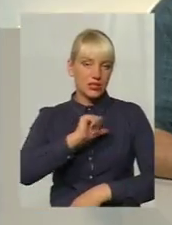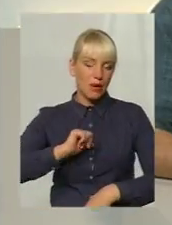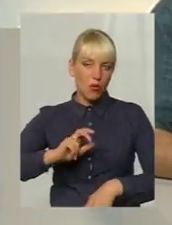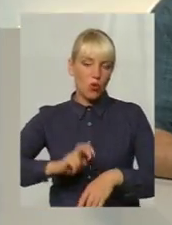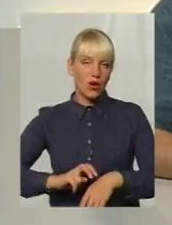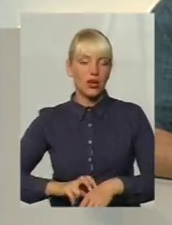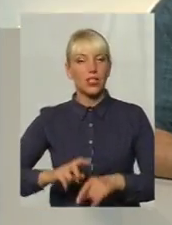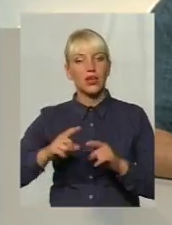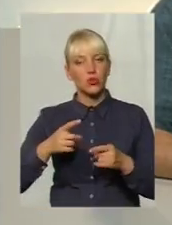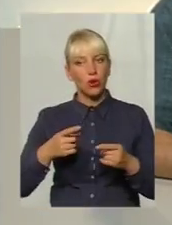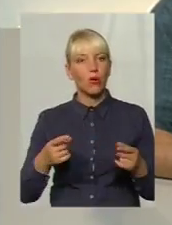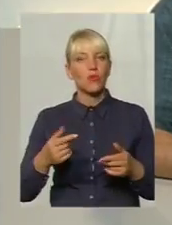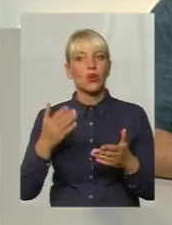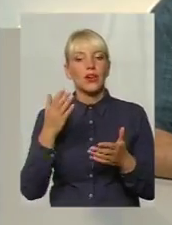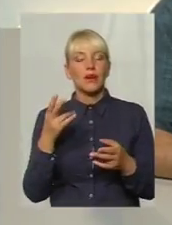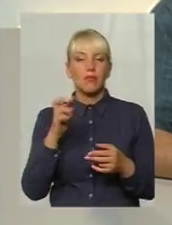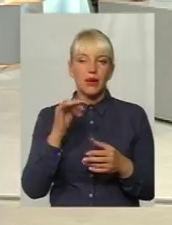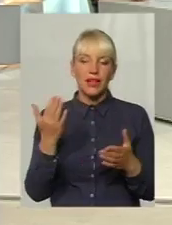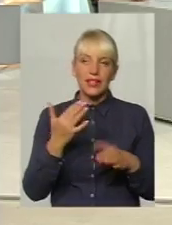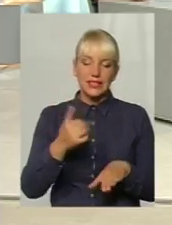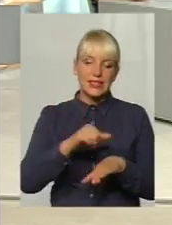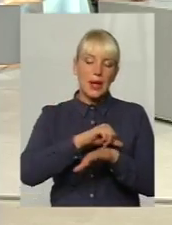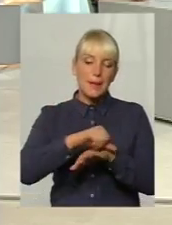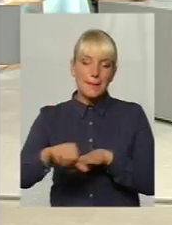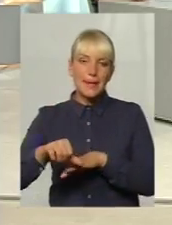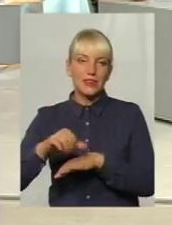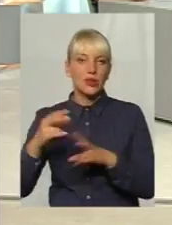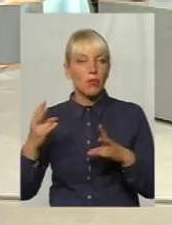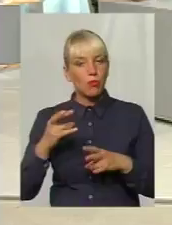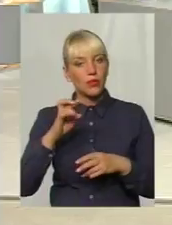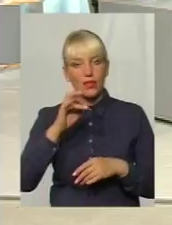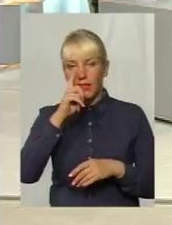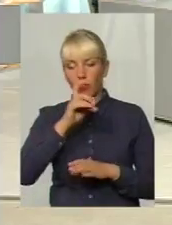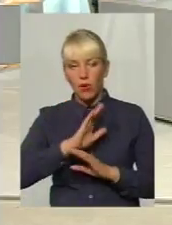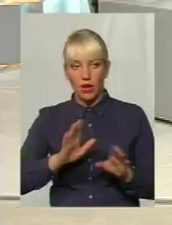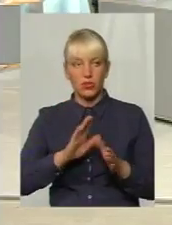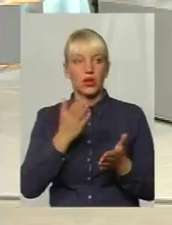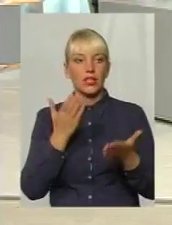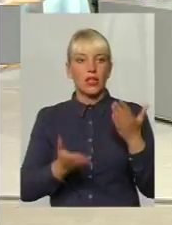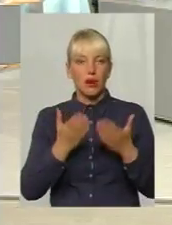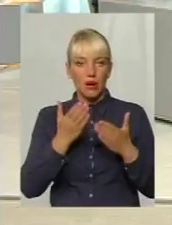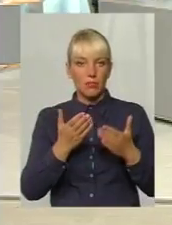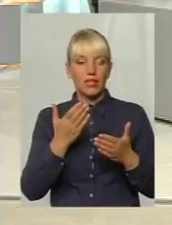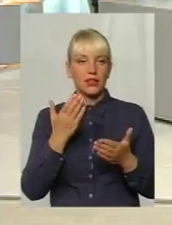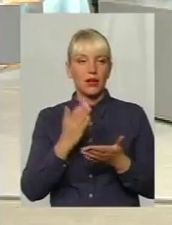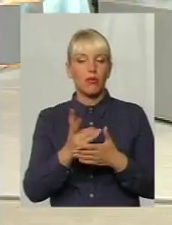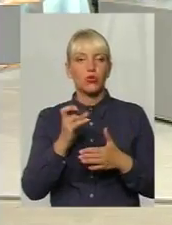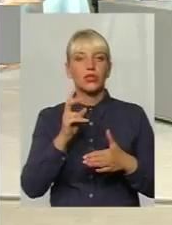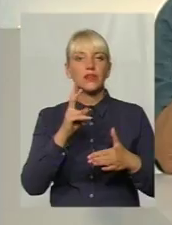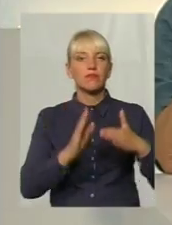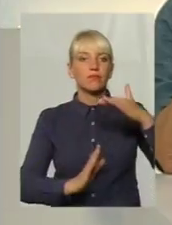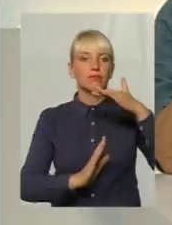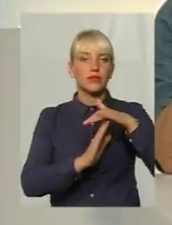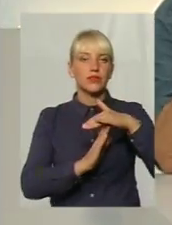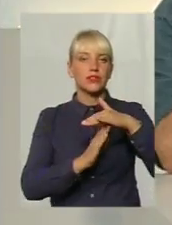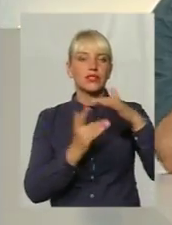все-таки якісь межі були би непогано. Звичайно, що якщо... бути на увазі поставити межу верхню, там найбільше 2